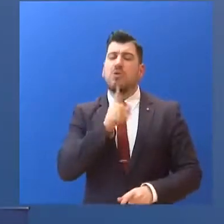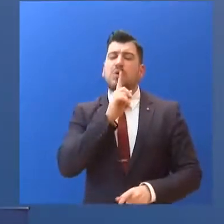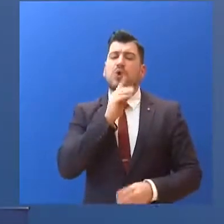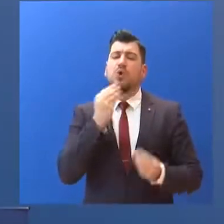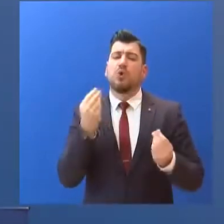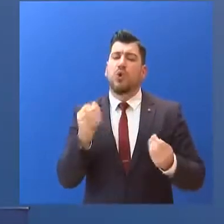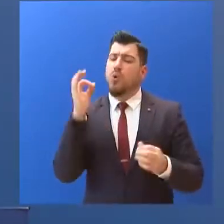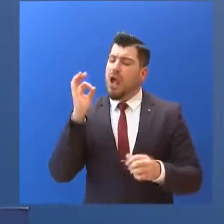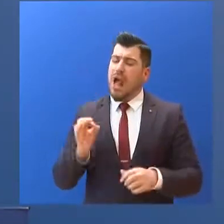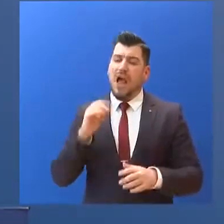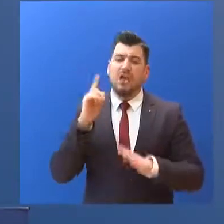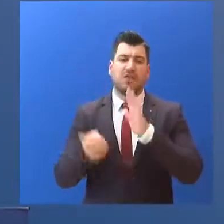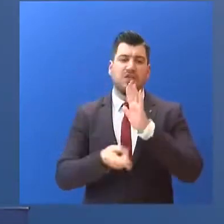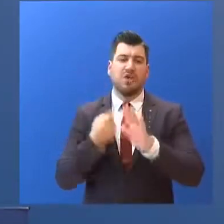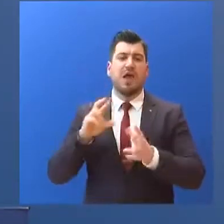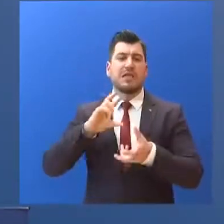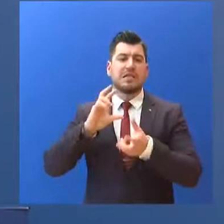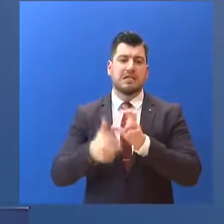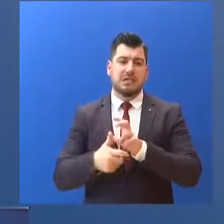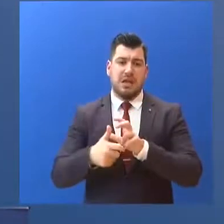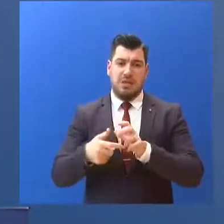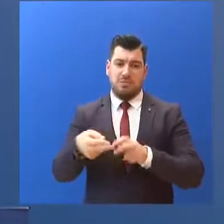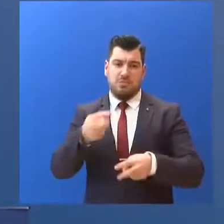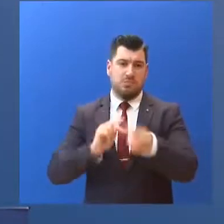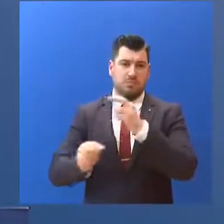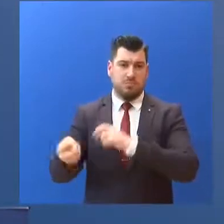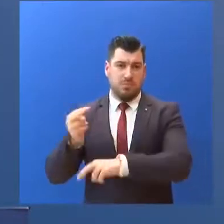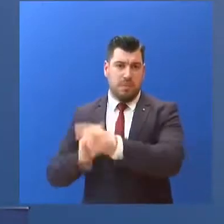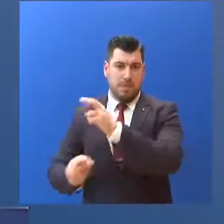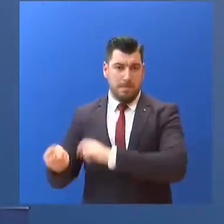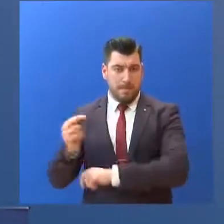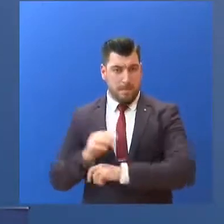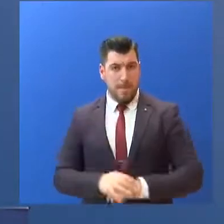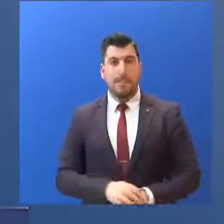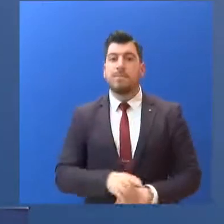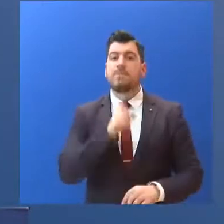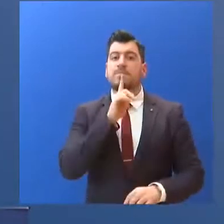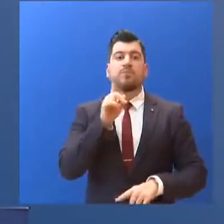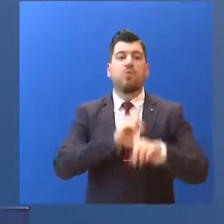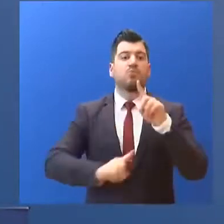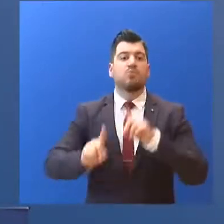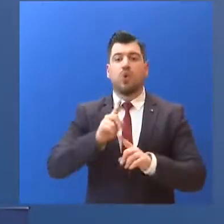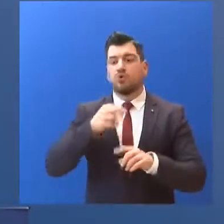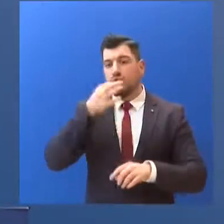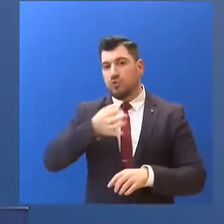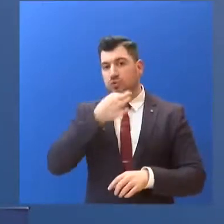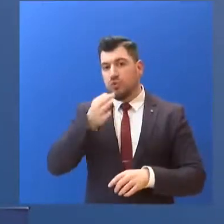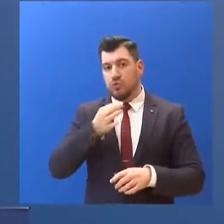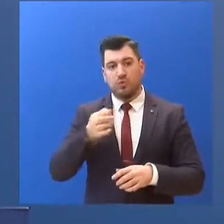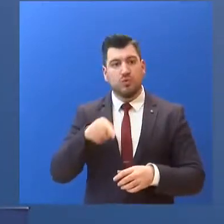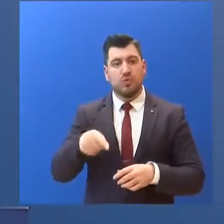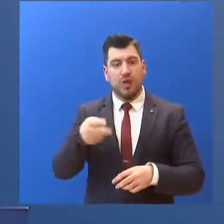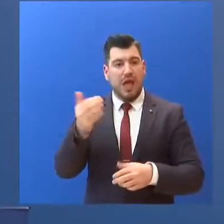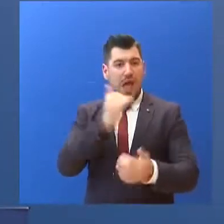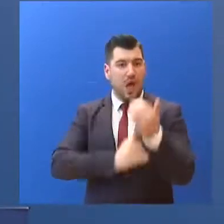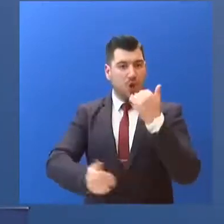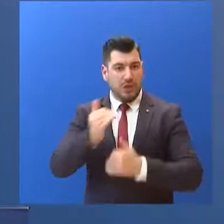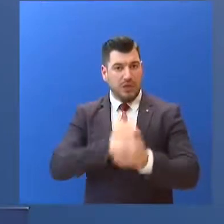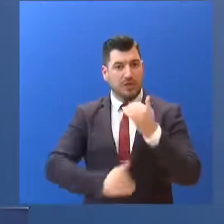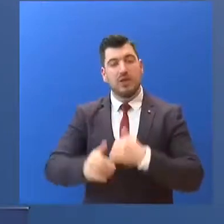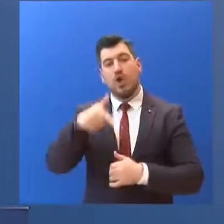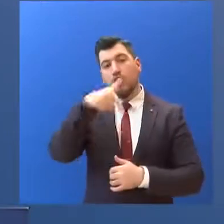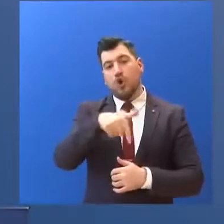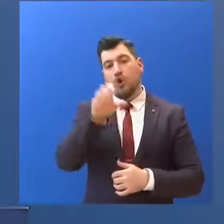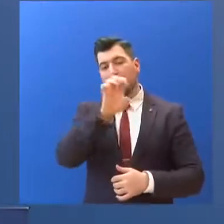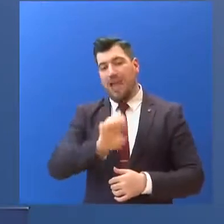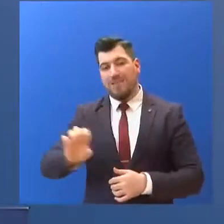διαδικασία υποβολής των ερωτήσεών σας. Τις ερωτήσεις θα συντονίζω να πληρωτήσει διευθυντής... του Γραφείου Τύπου του Πρωθυπουργού... κ. Γιώργος Ευθυμίου,